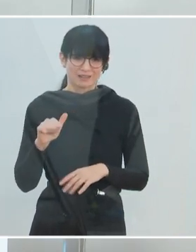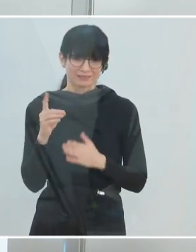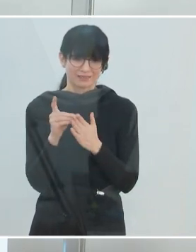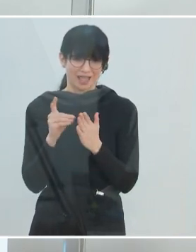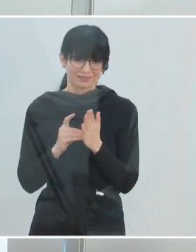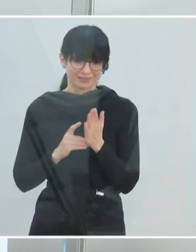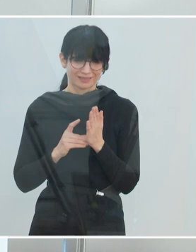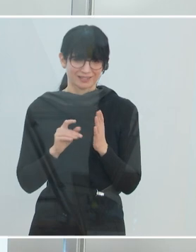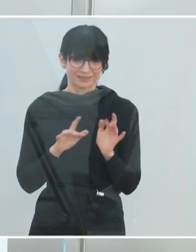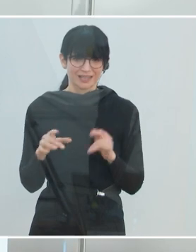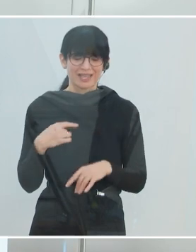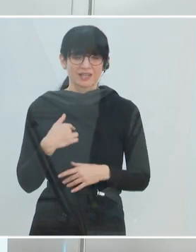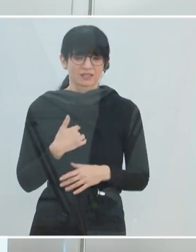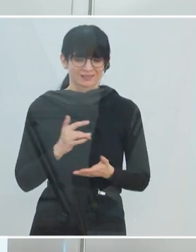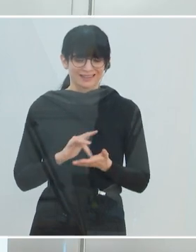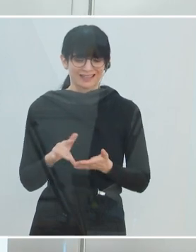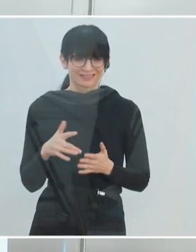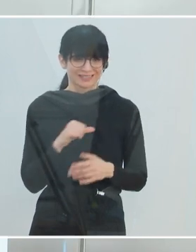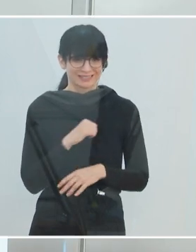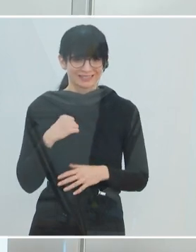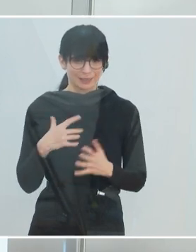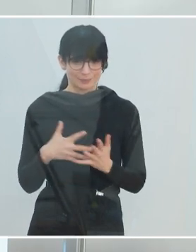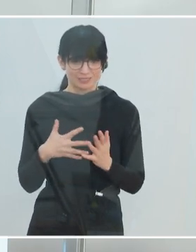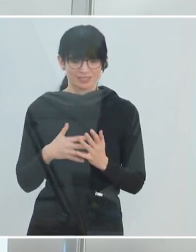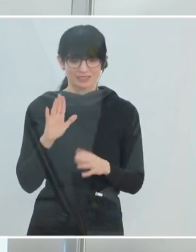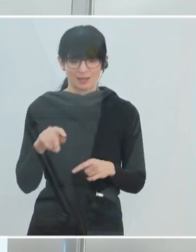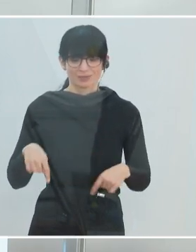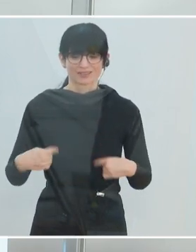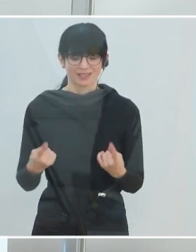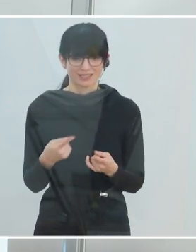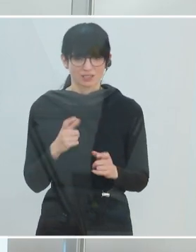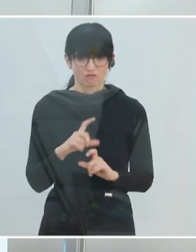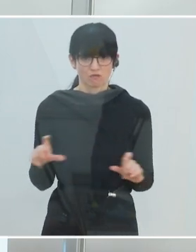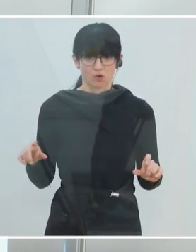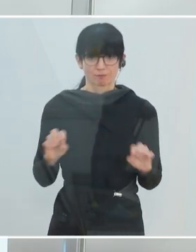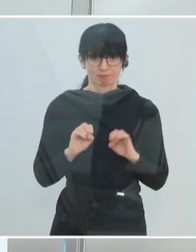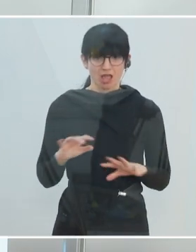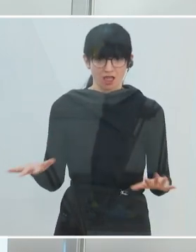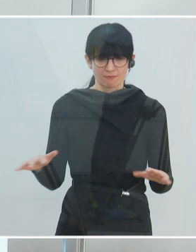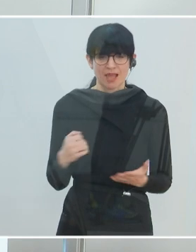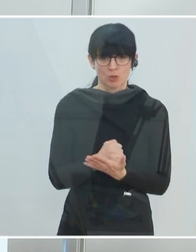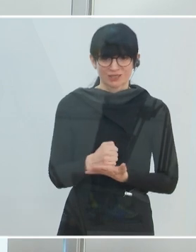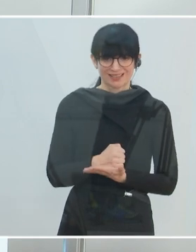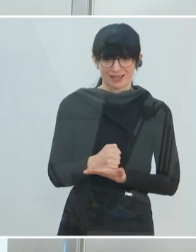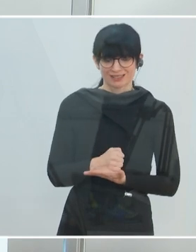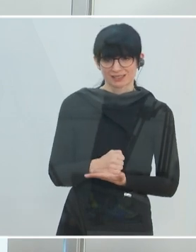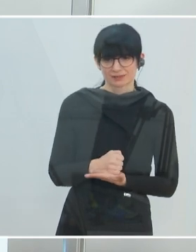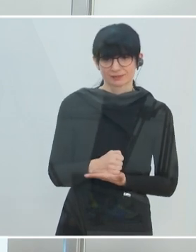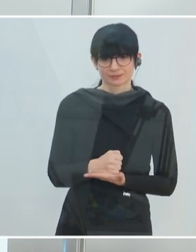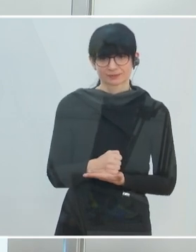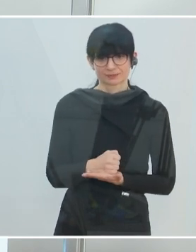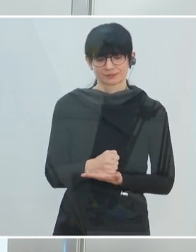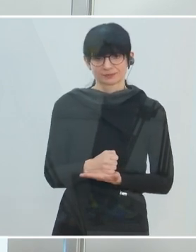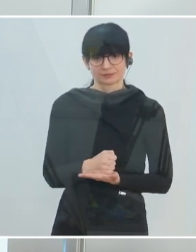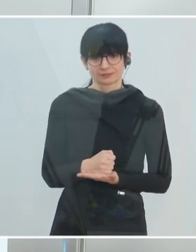diesen Gratis-Selbsttest, der ja ab nächster Woche ausgerollt wird. Da schaffen wir im Übrigen,